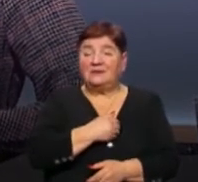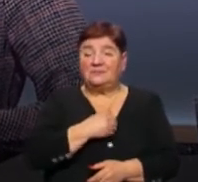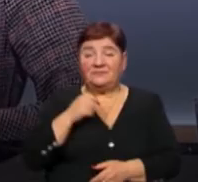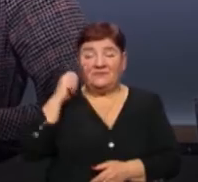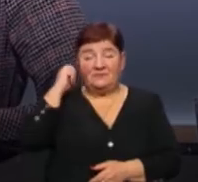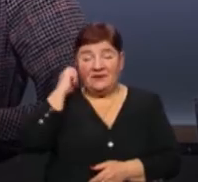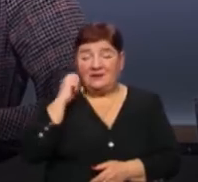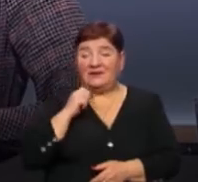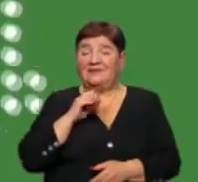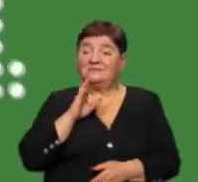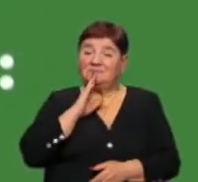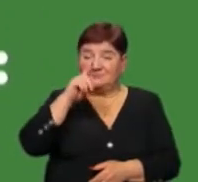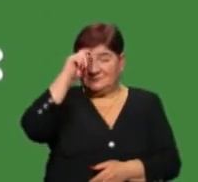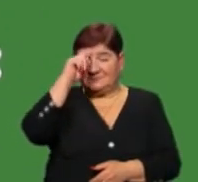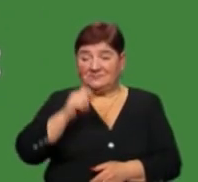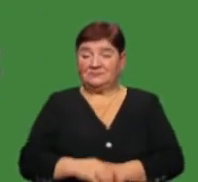послухаємо.